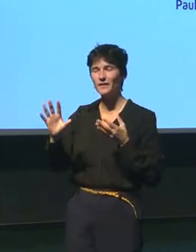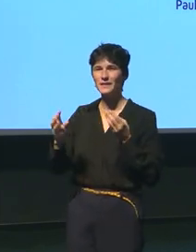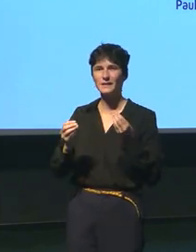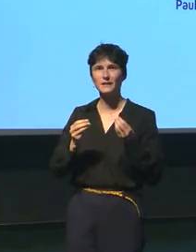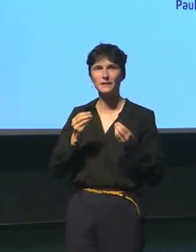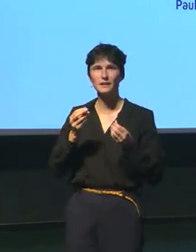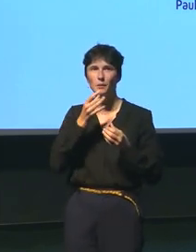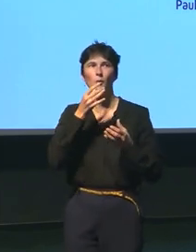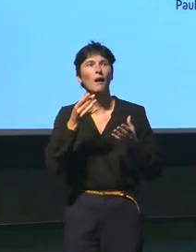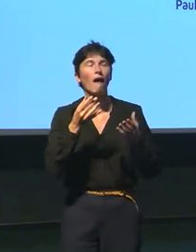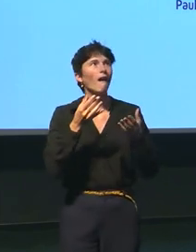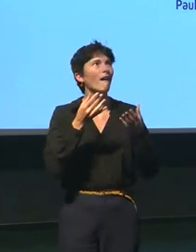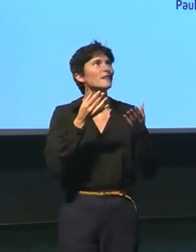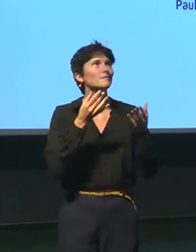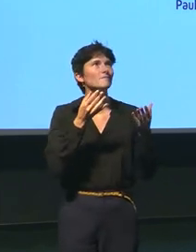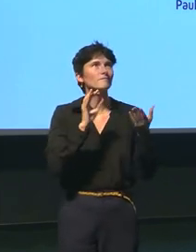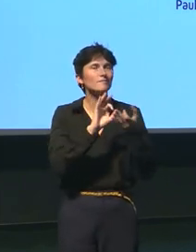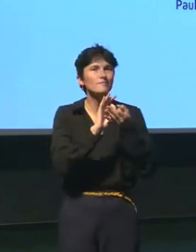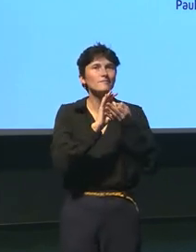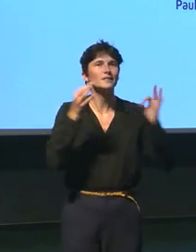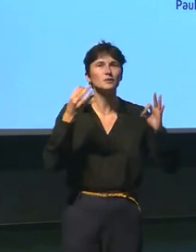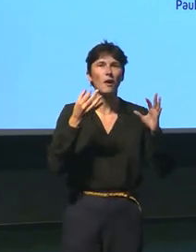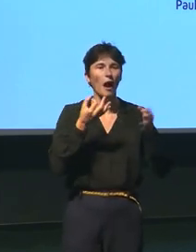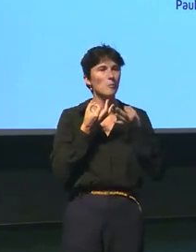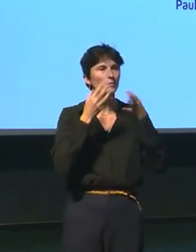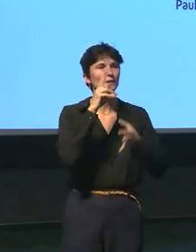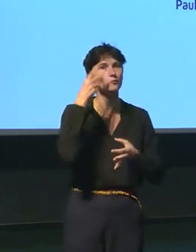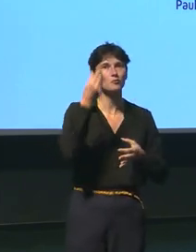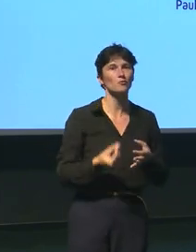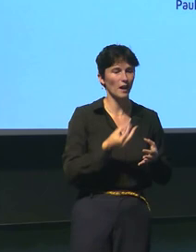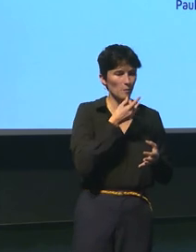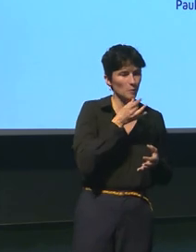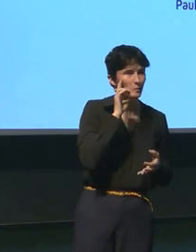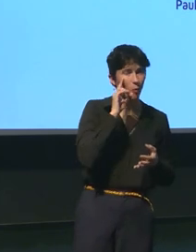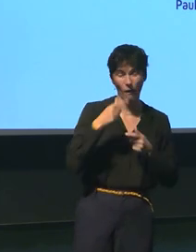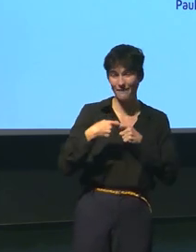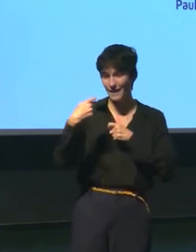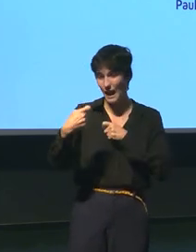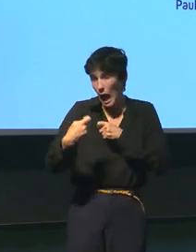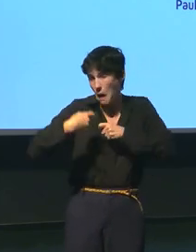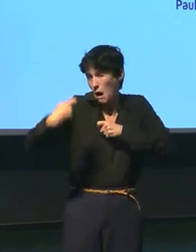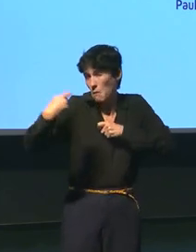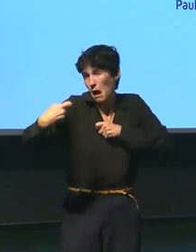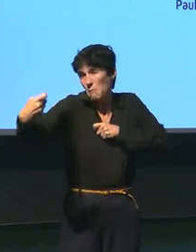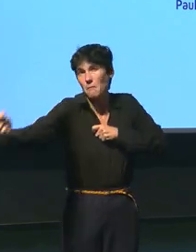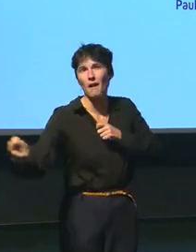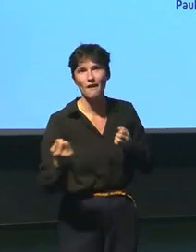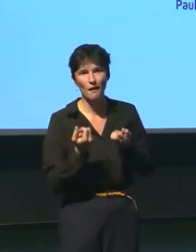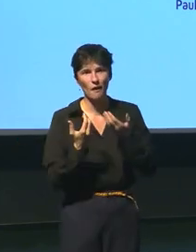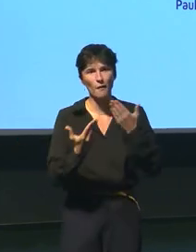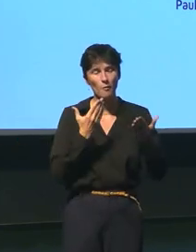d'histoire à la Jules Verne puisque les temps les temps les délais sont énormes par rapport à l'écriture d'un livre